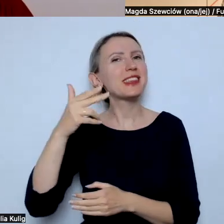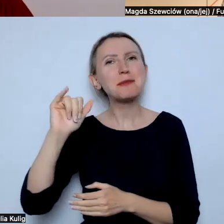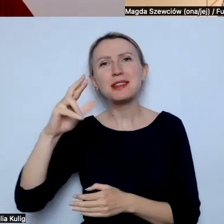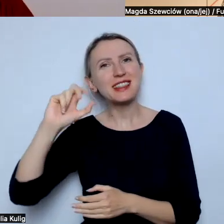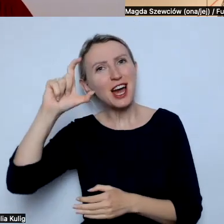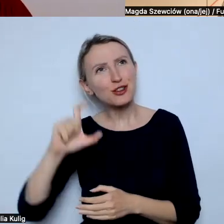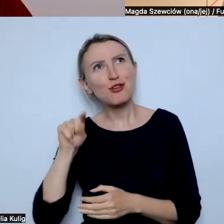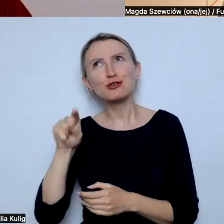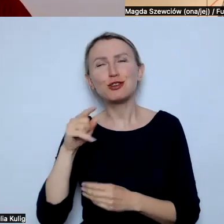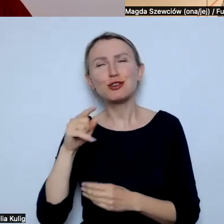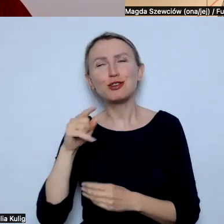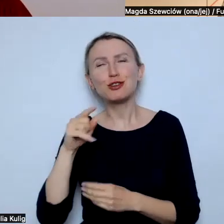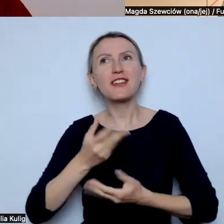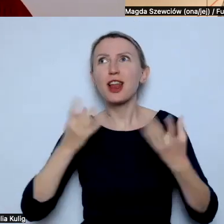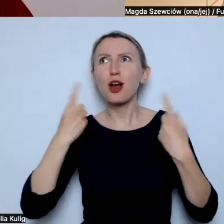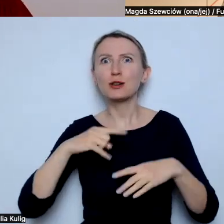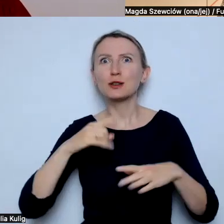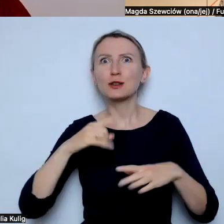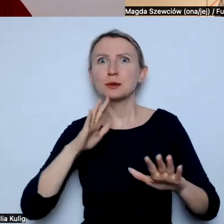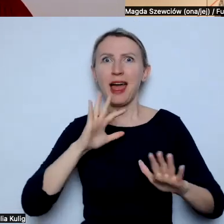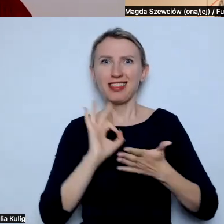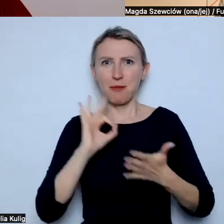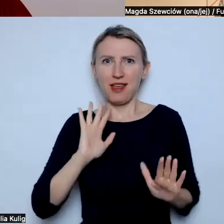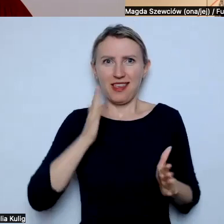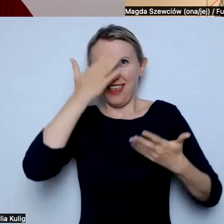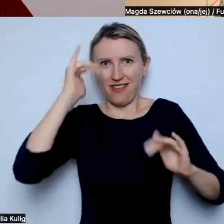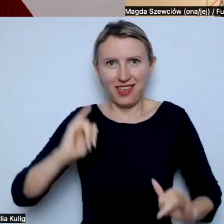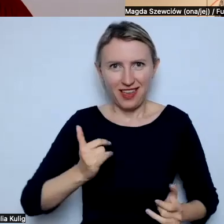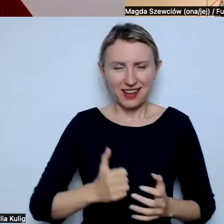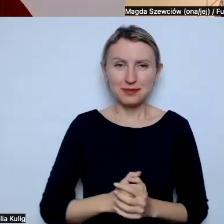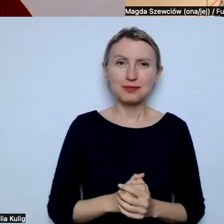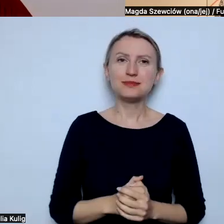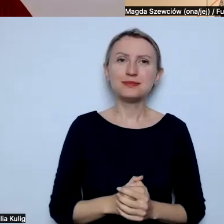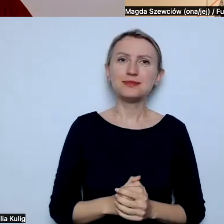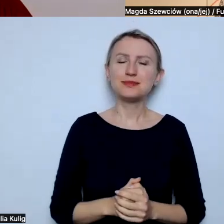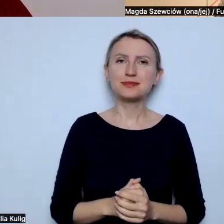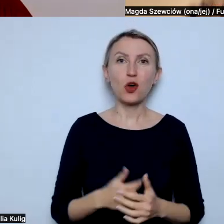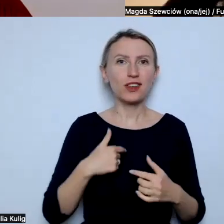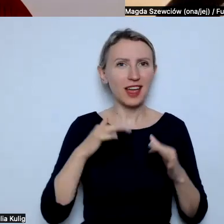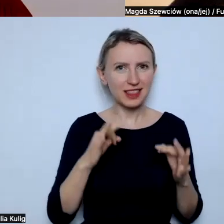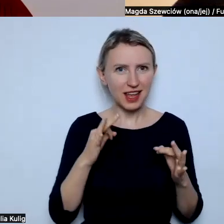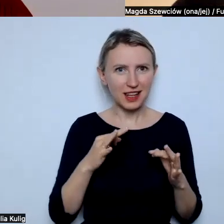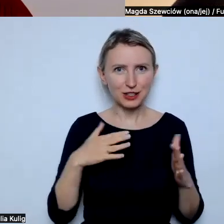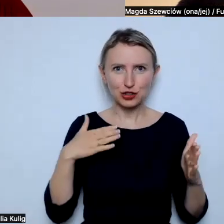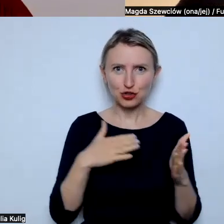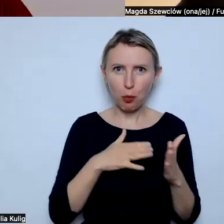którym wiele osób ma ogrom niepewności w sobie. To ja już w tym momencie może zatrzymam się ze swoimi pytaniami, bo ja to pewnie jeszcze